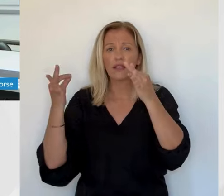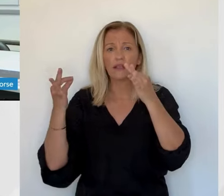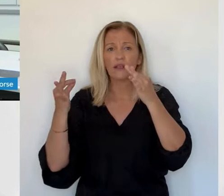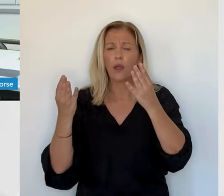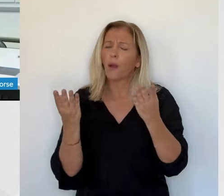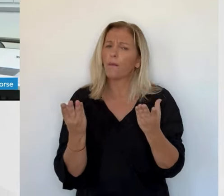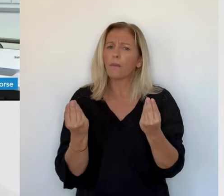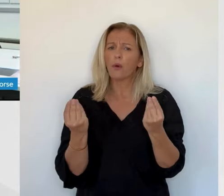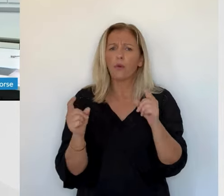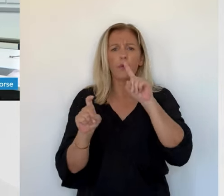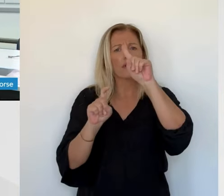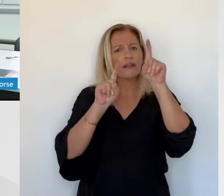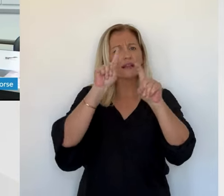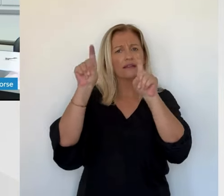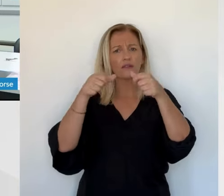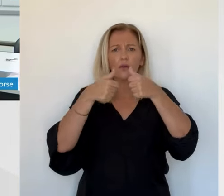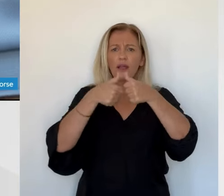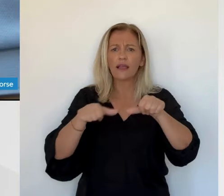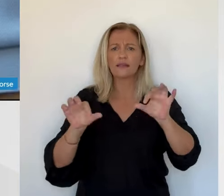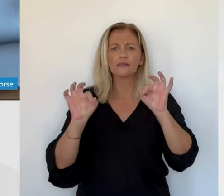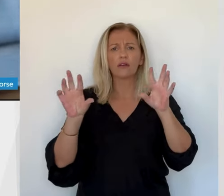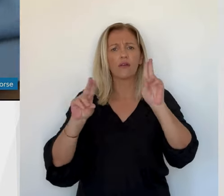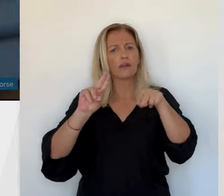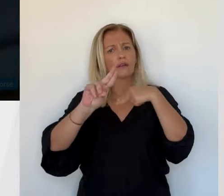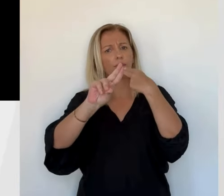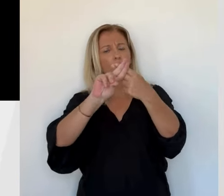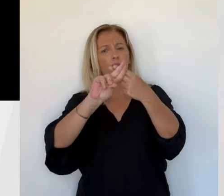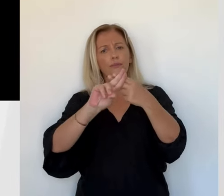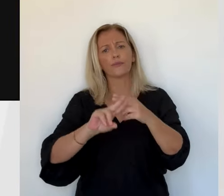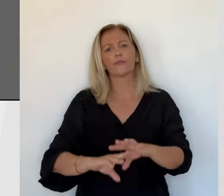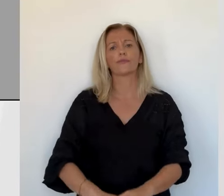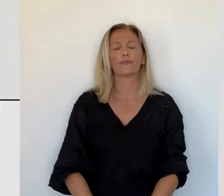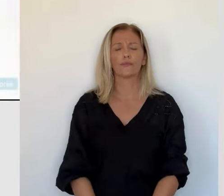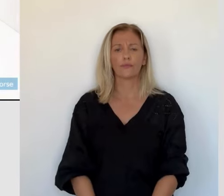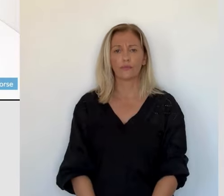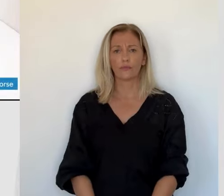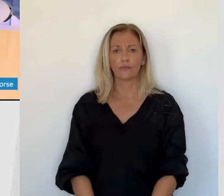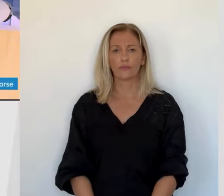région ajaxienne. Pour l'heure, plusieurs questions restent en suspens. L'enquête pour disparition.